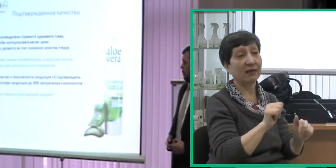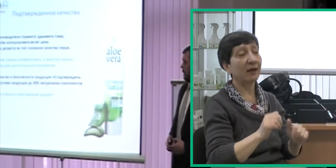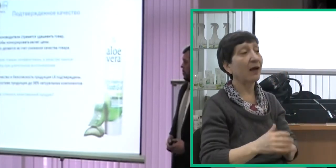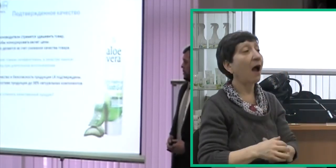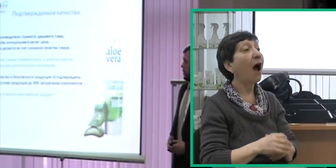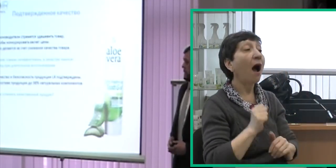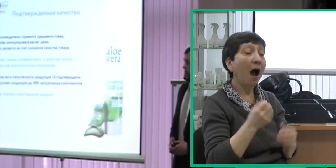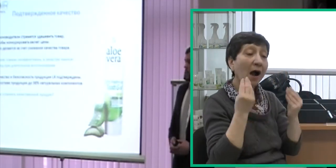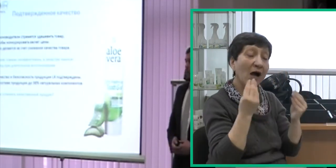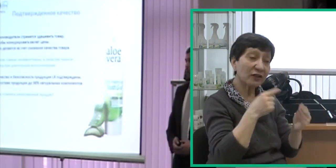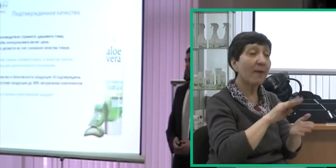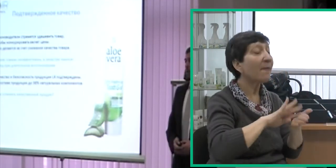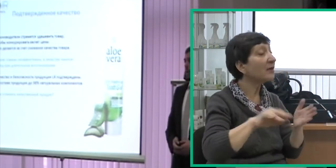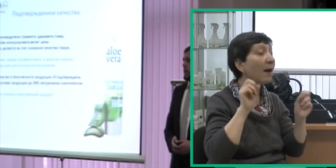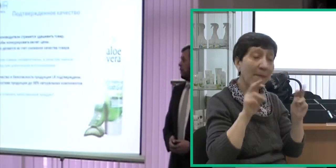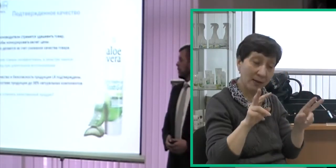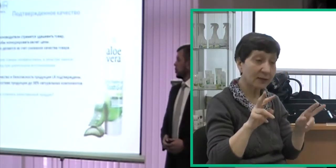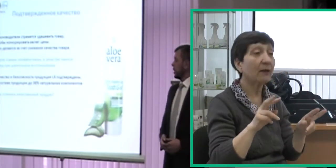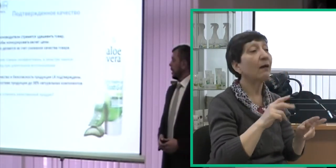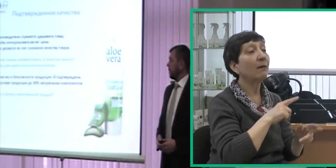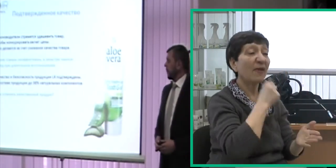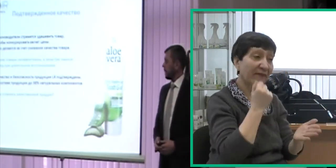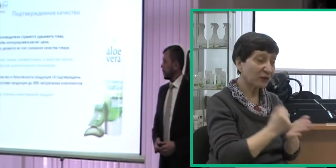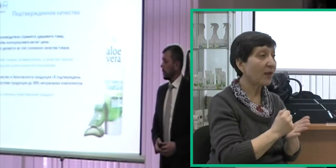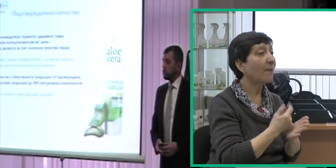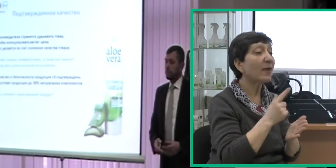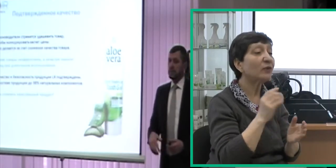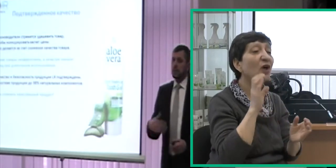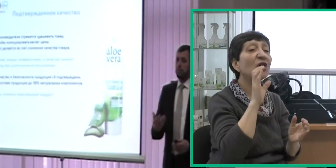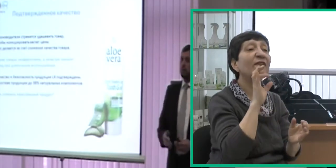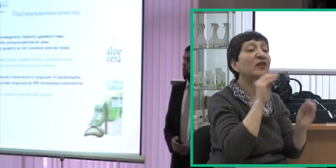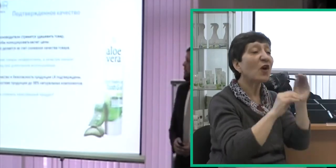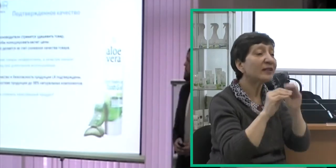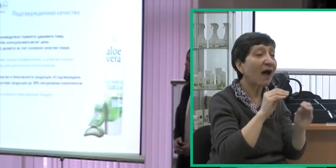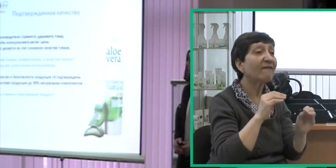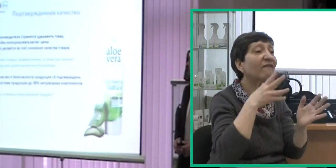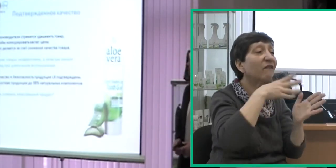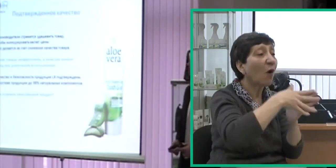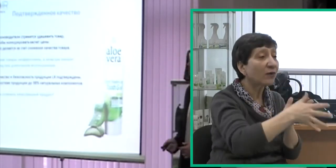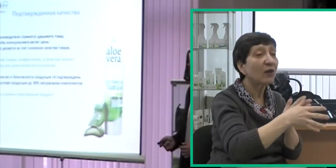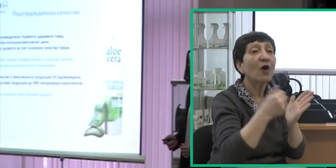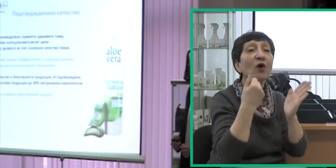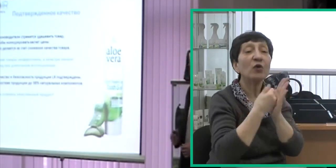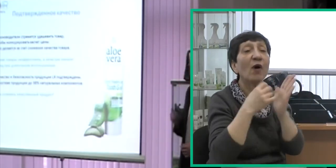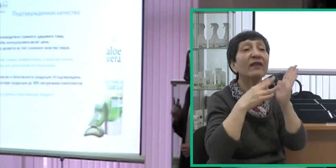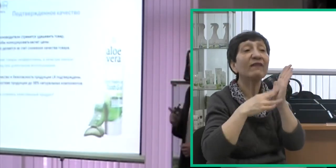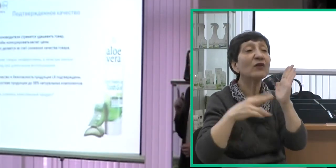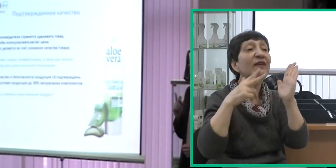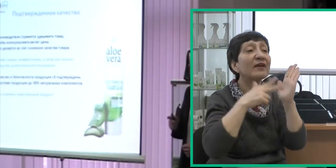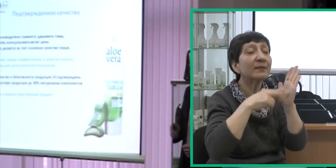Но качество и безопасность продукции ЛР, она подтверждена, потому что в состав продукции входит до 98